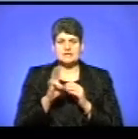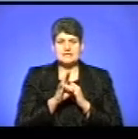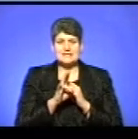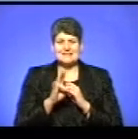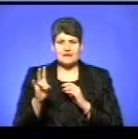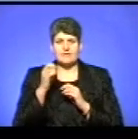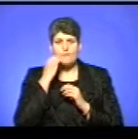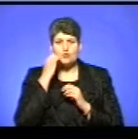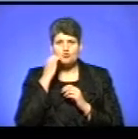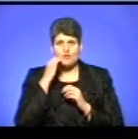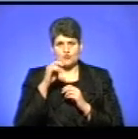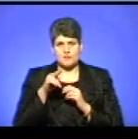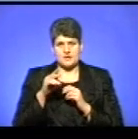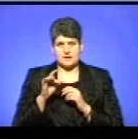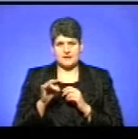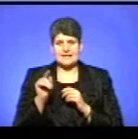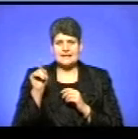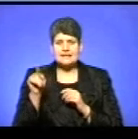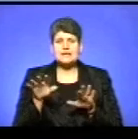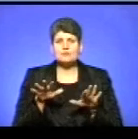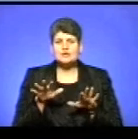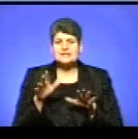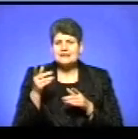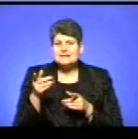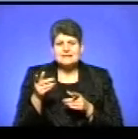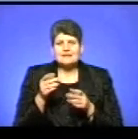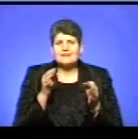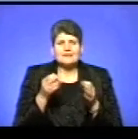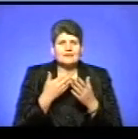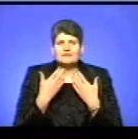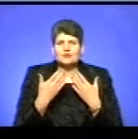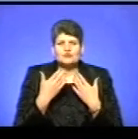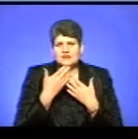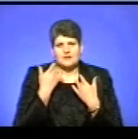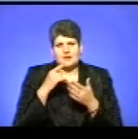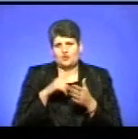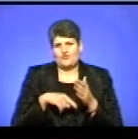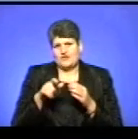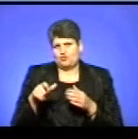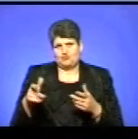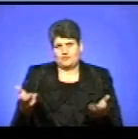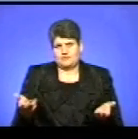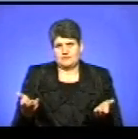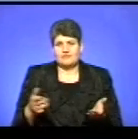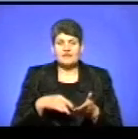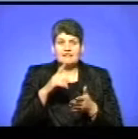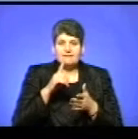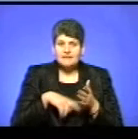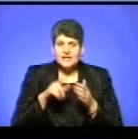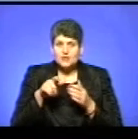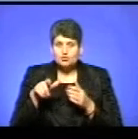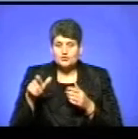Московського патріархату. Їхня позиція з жодного відношення немає до віруючих. Тобто, віруючі